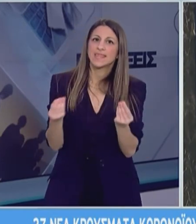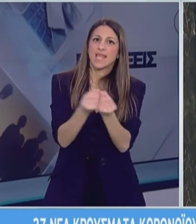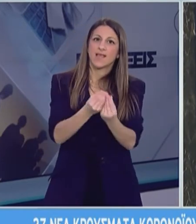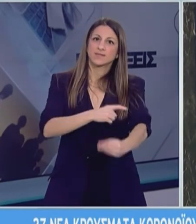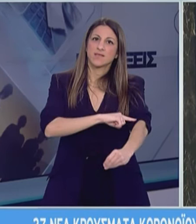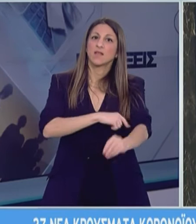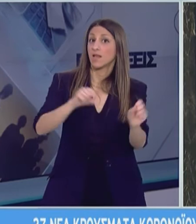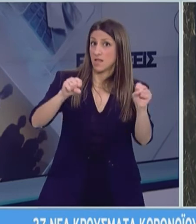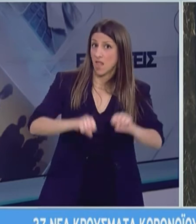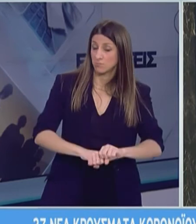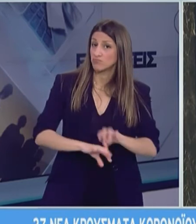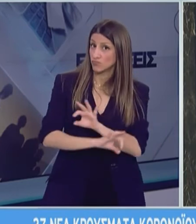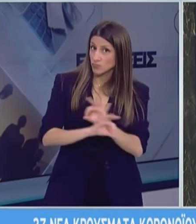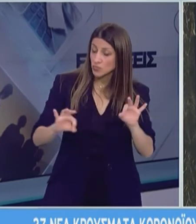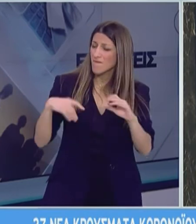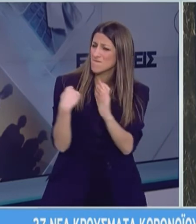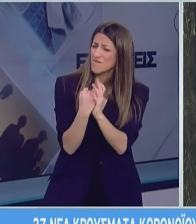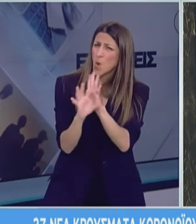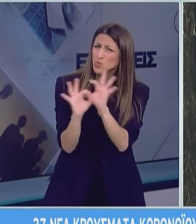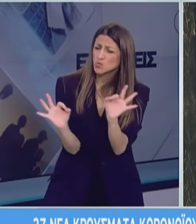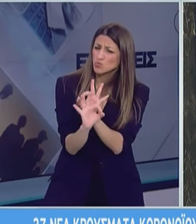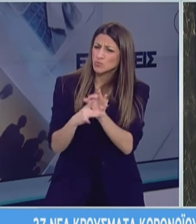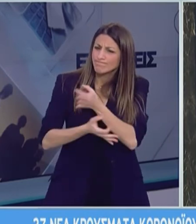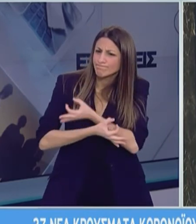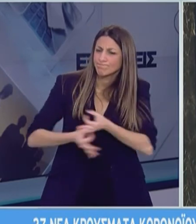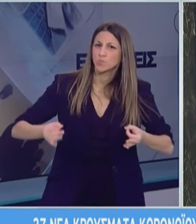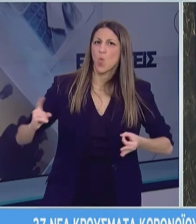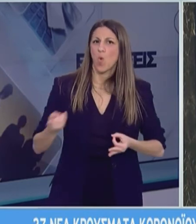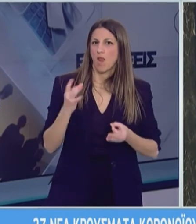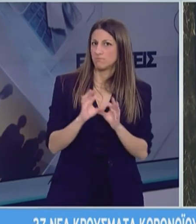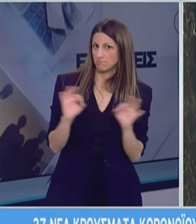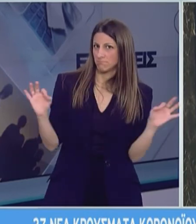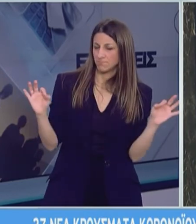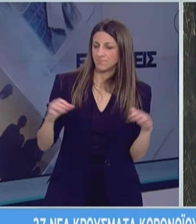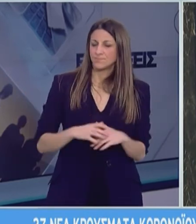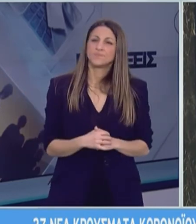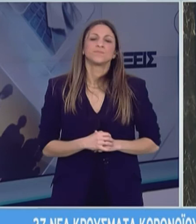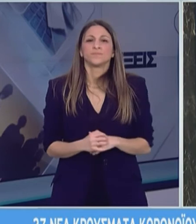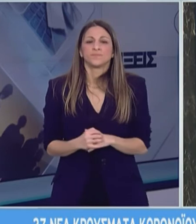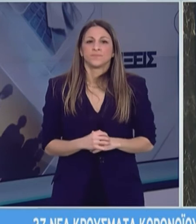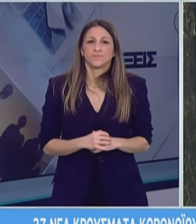ιατρική χρήση και με όλες τις βεβαιώσεις οι οποίες ακολουθούν αυτά τα προϊόντα.